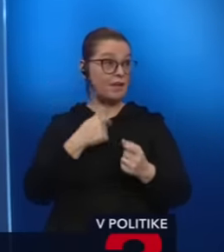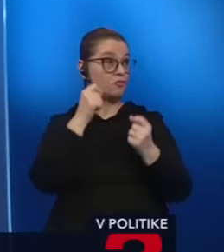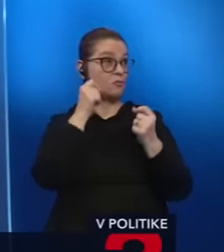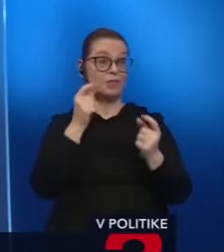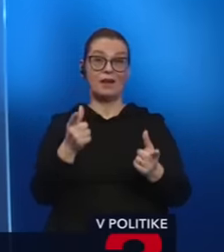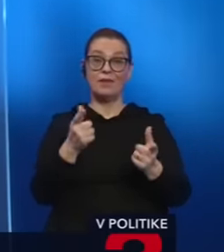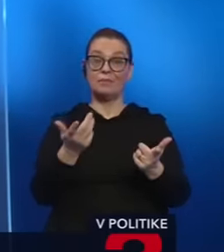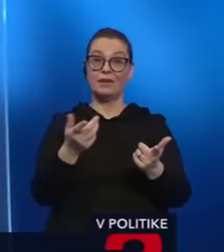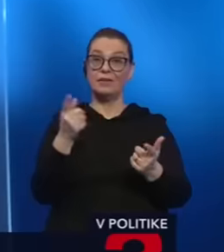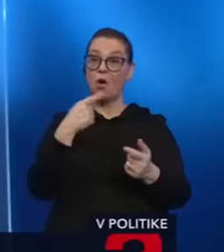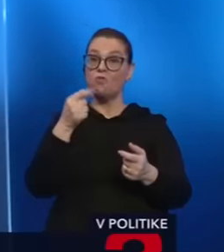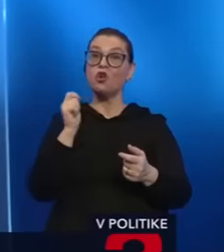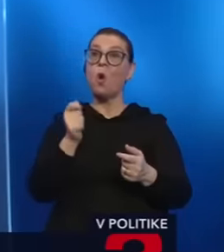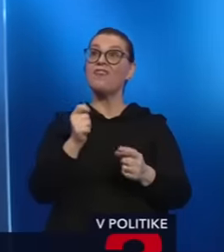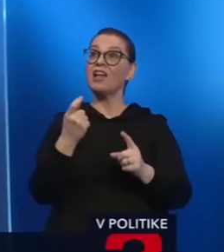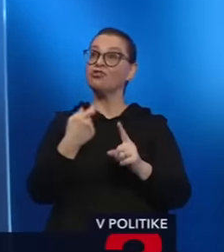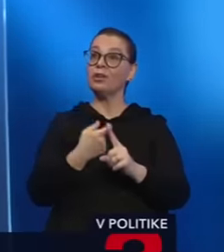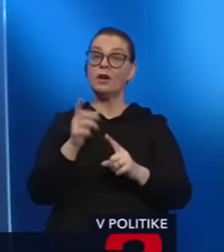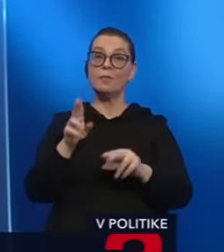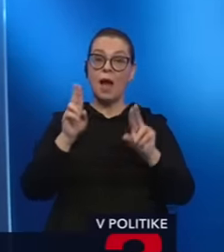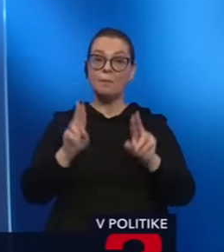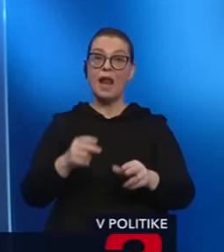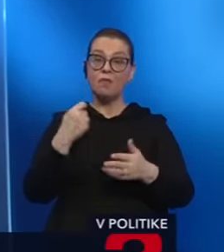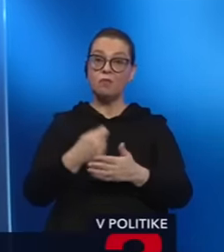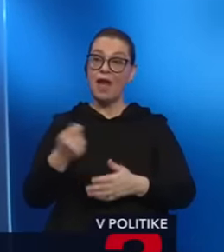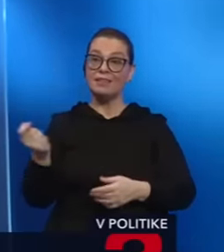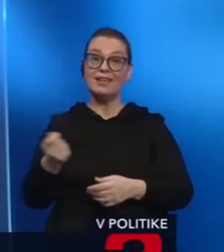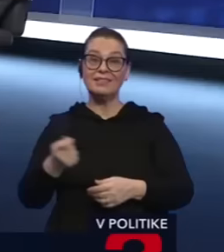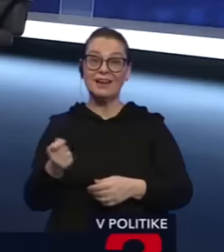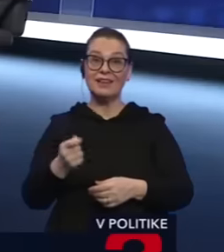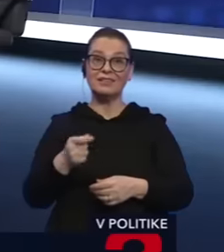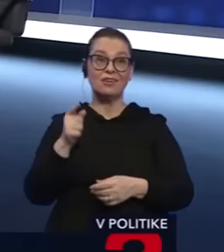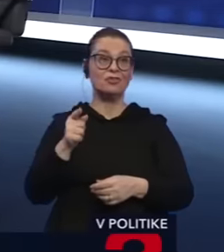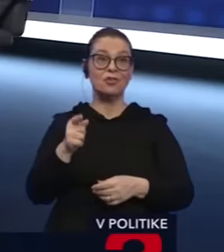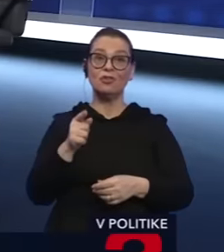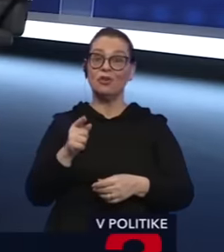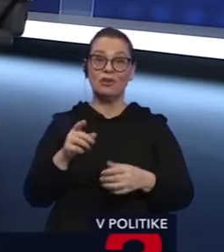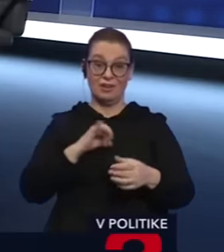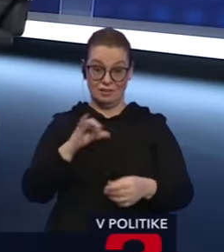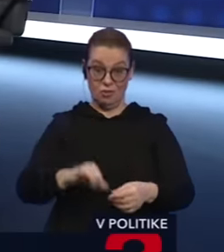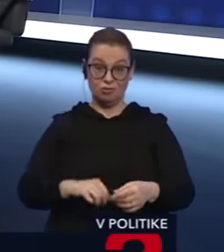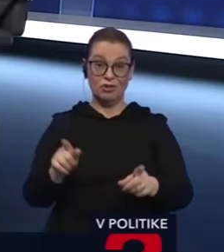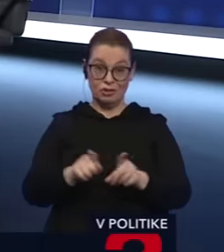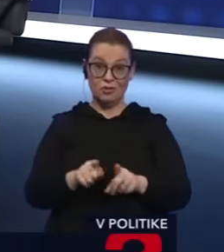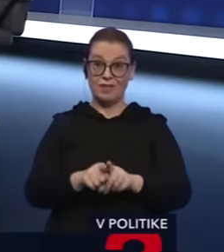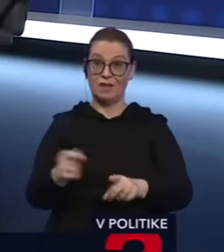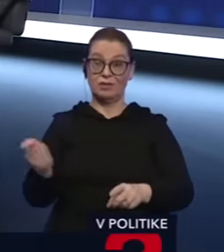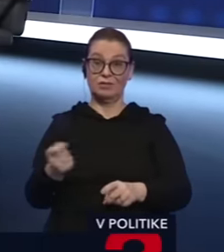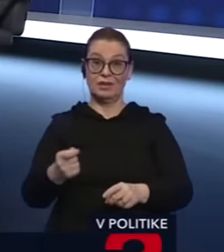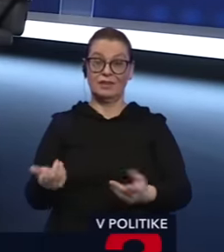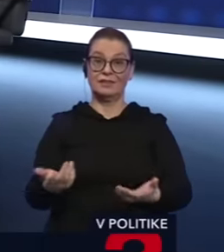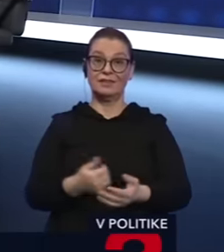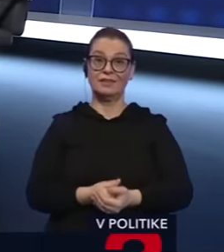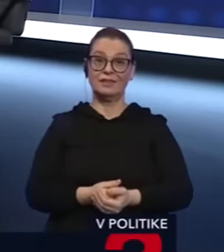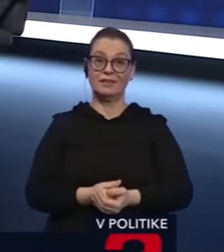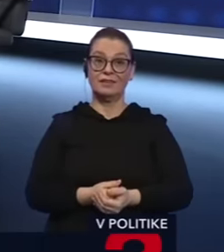žásnem, spomínate Kovačika, ktorý má právoplatné odsudenie. To sa nevie týkať ľudík. Kočner je právoplatne odsudený. Čiže, to